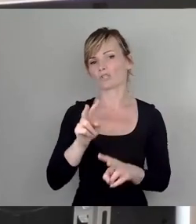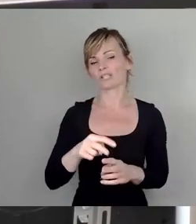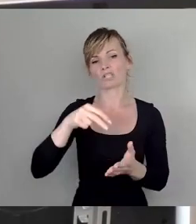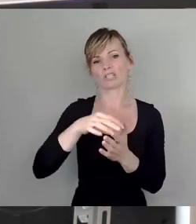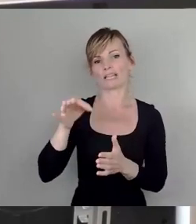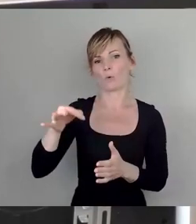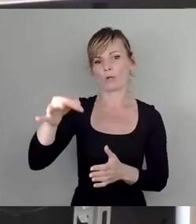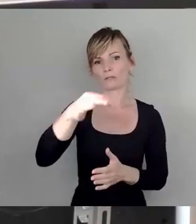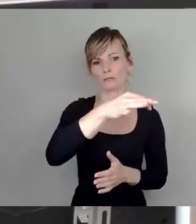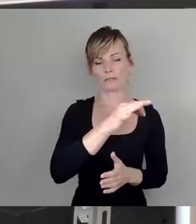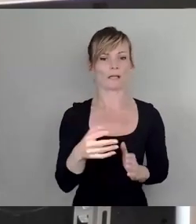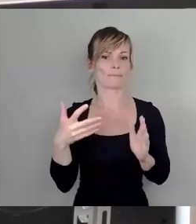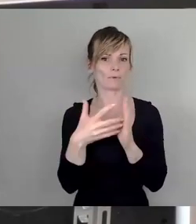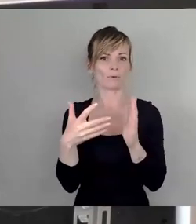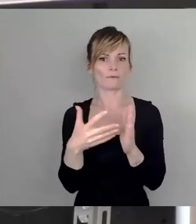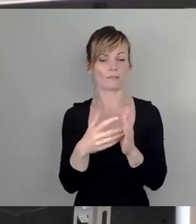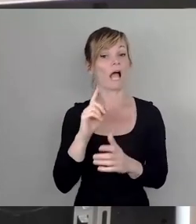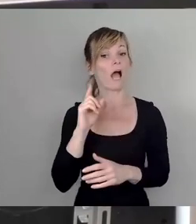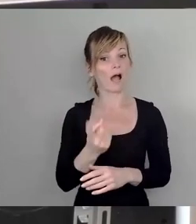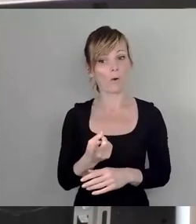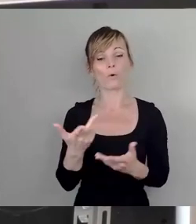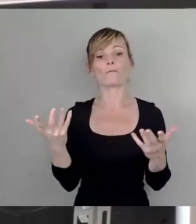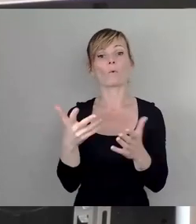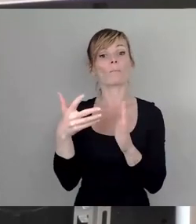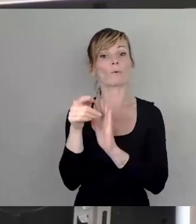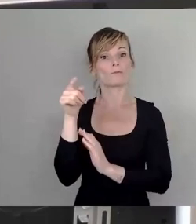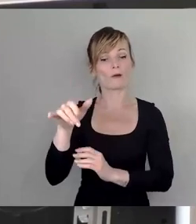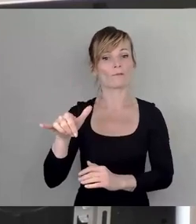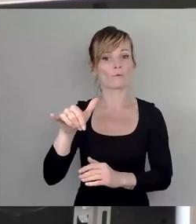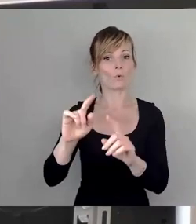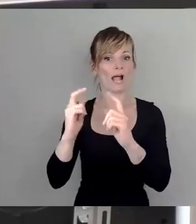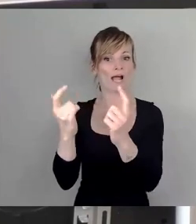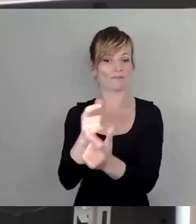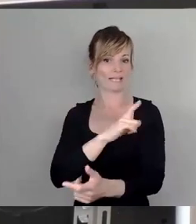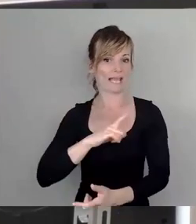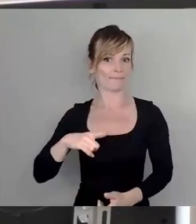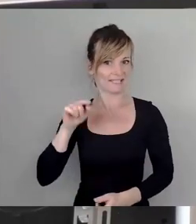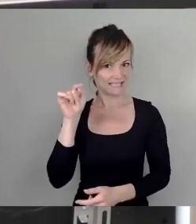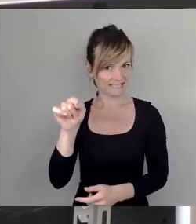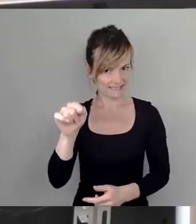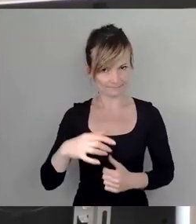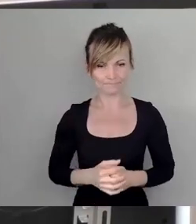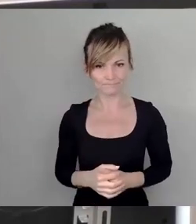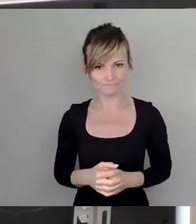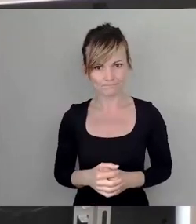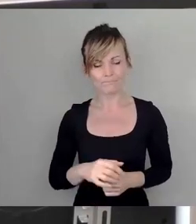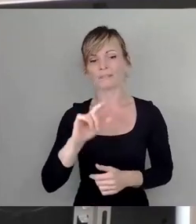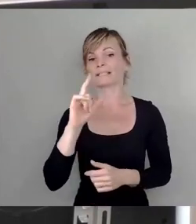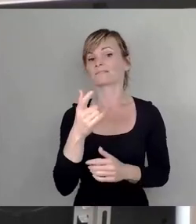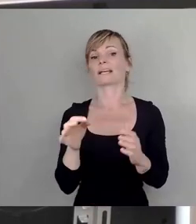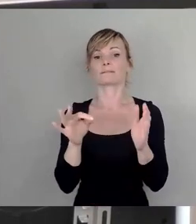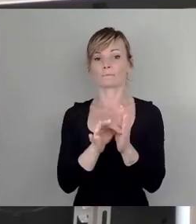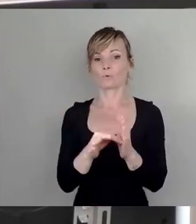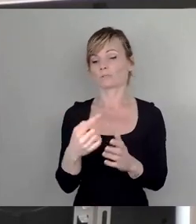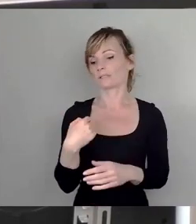anderem auch das Gelände am Flughafen in Leipzig. Wir möchten in einem zweiten Punkt den aktuellen Beschluss, den wir gefasst